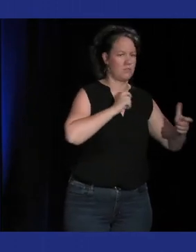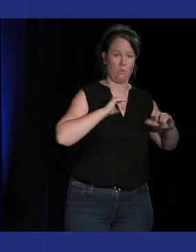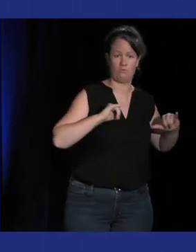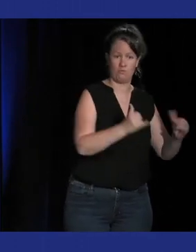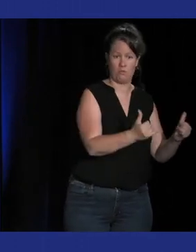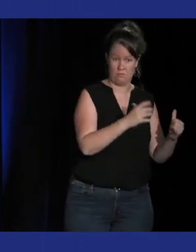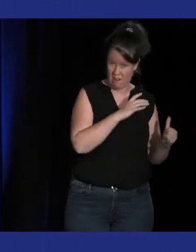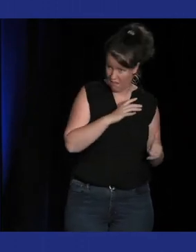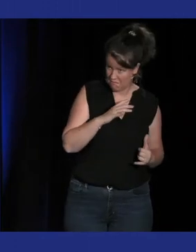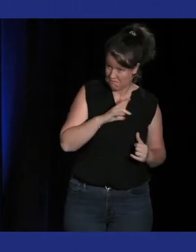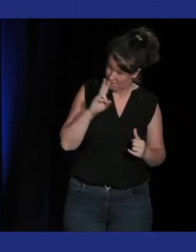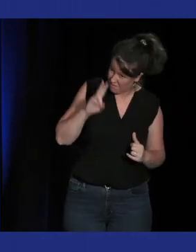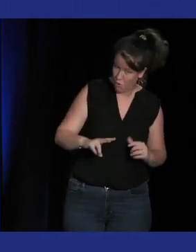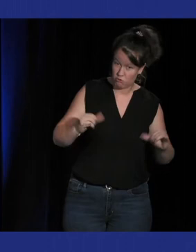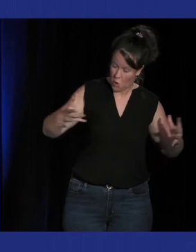de rythme pur